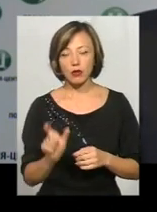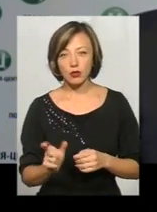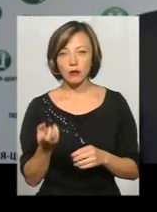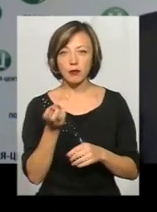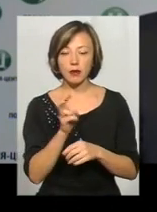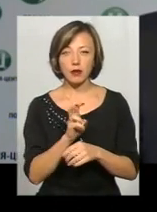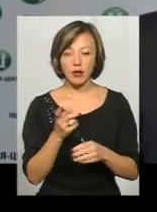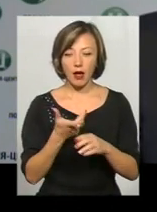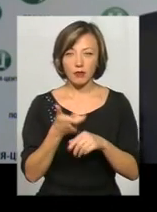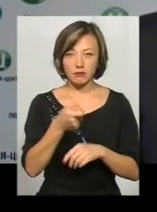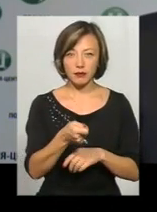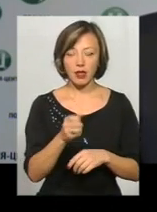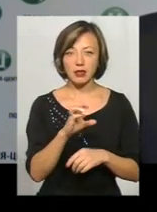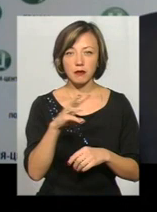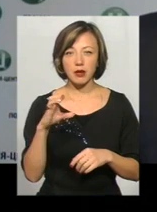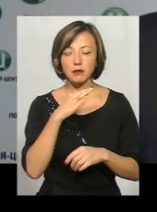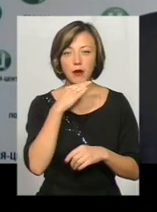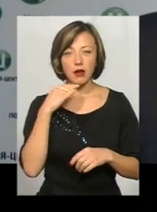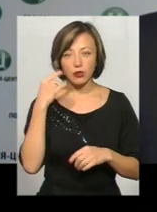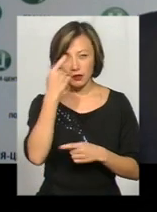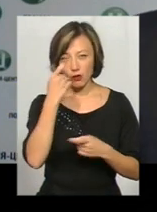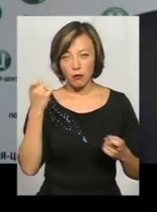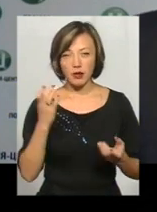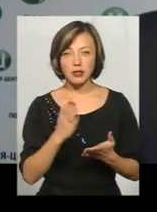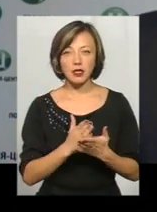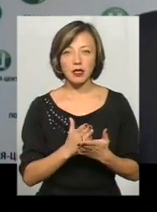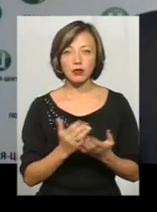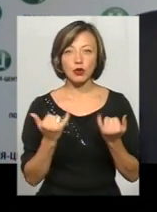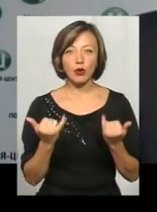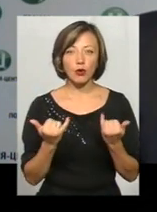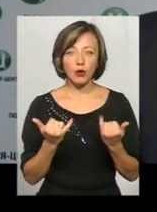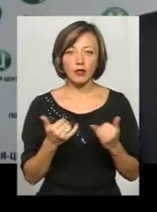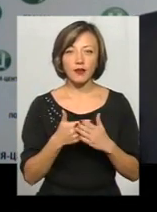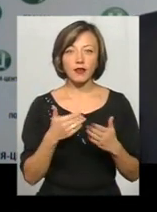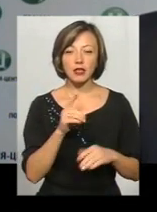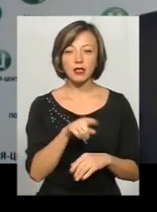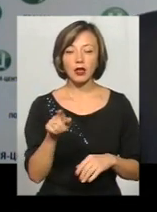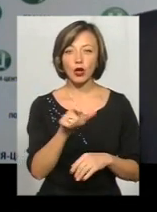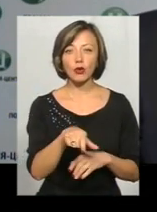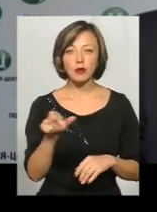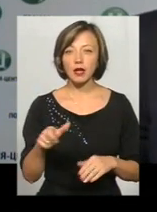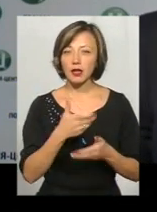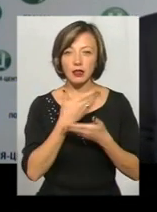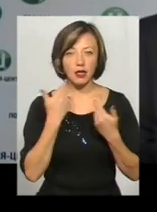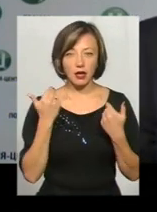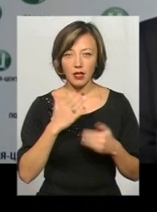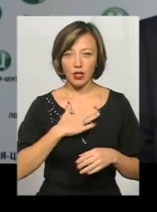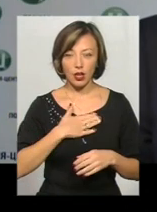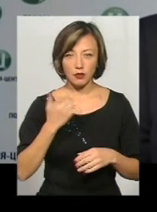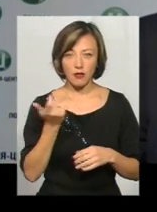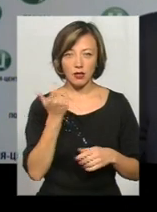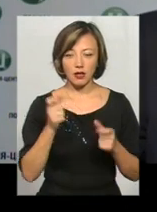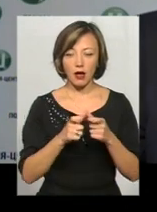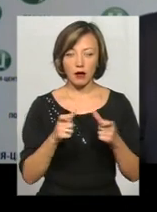приходять смс. Багато приходить інформації навіть сьогодні від тих людей, які не є держателями наших карток,